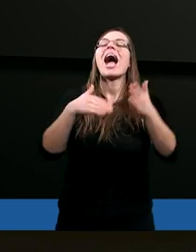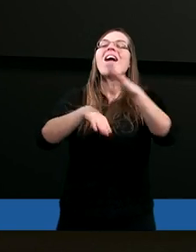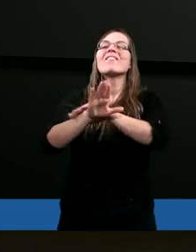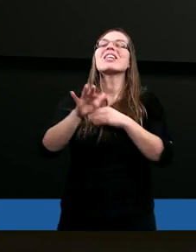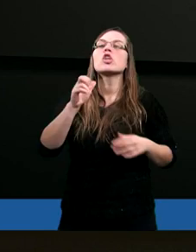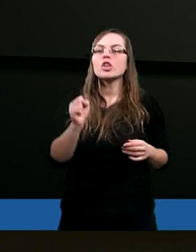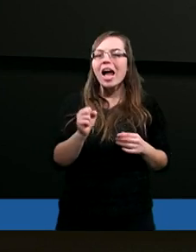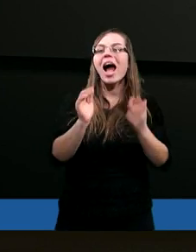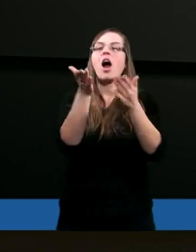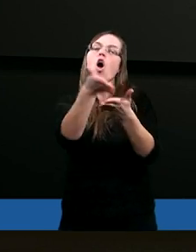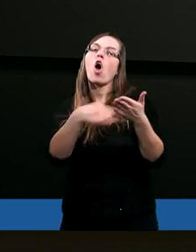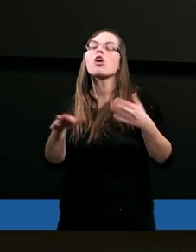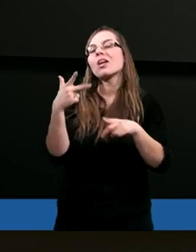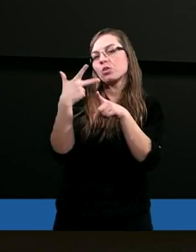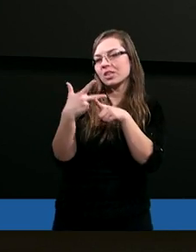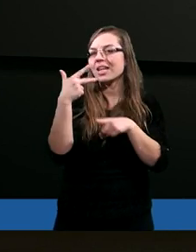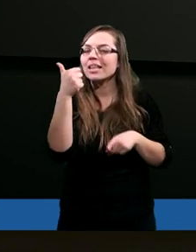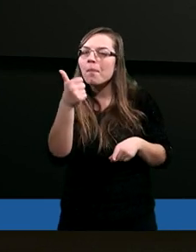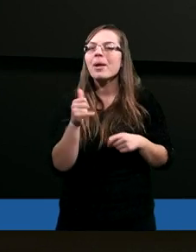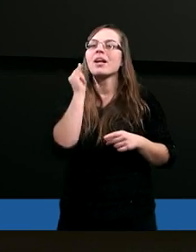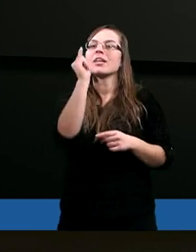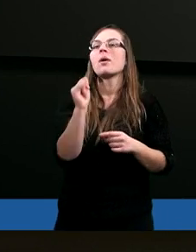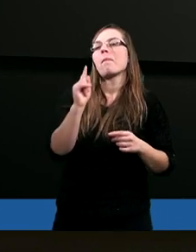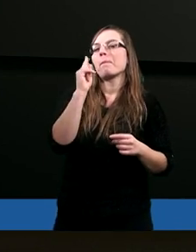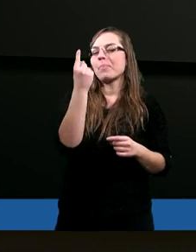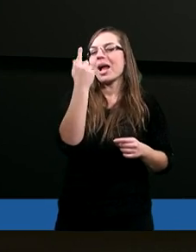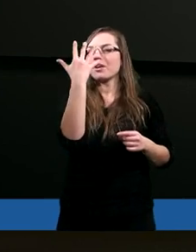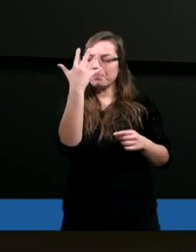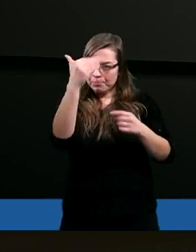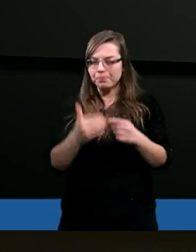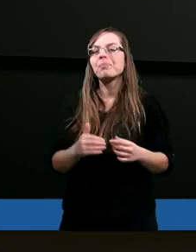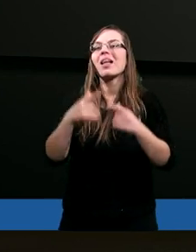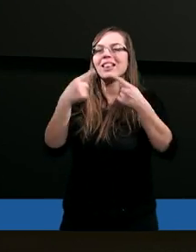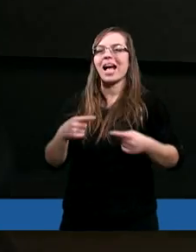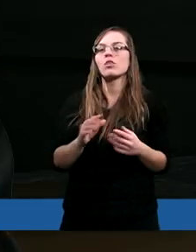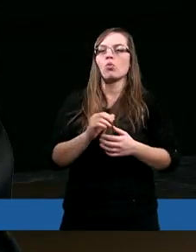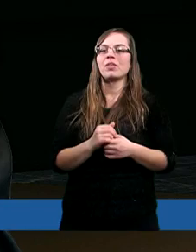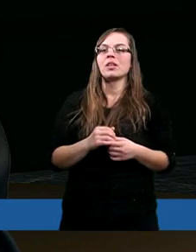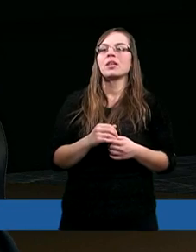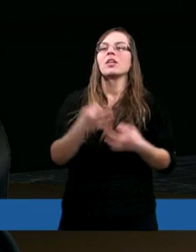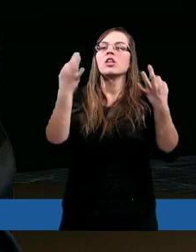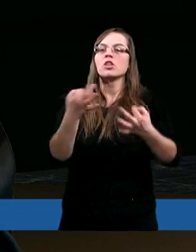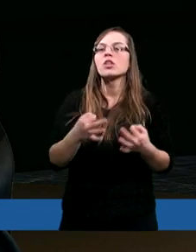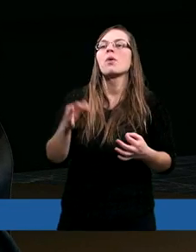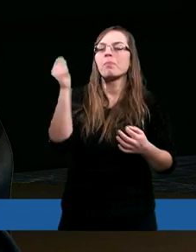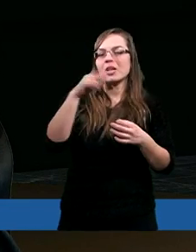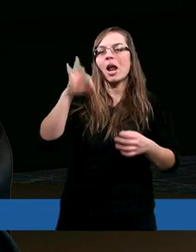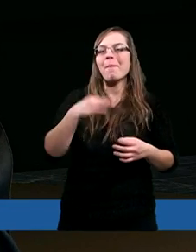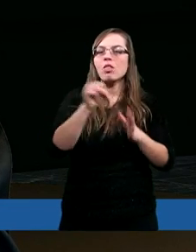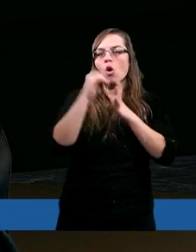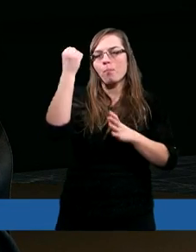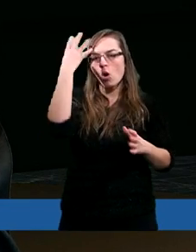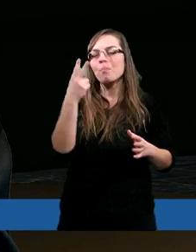rozdział 31 i pierwsze pięć tekstów. I rzekł Pan do